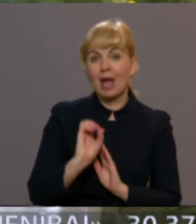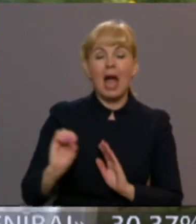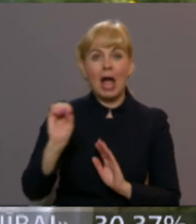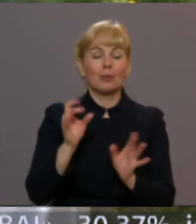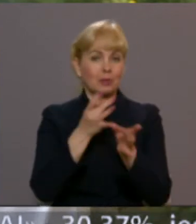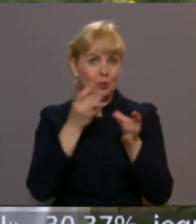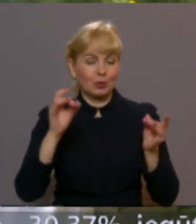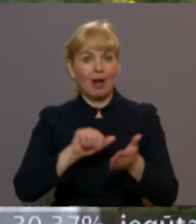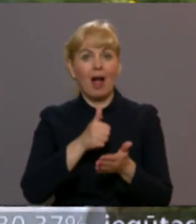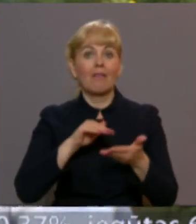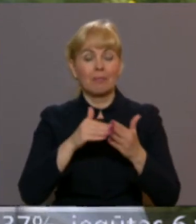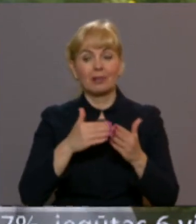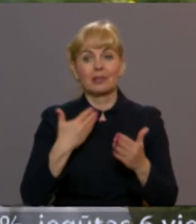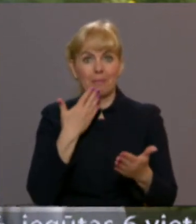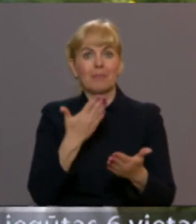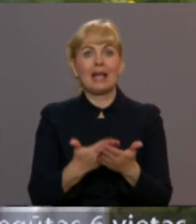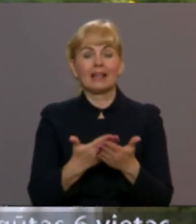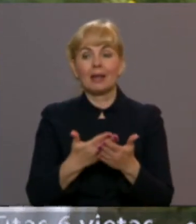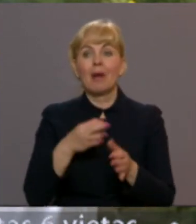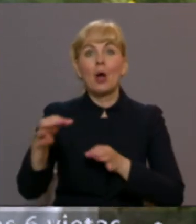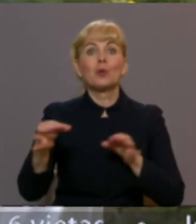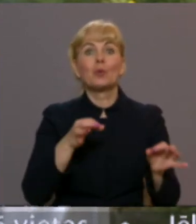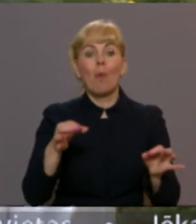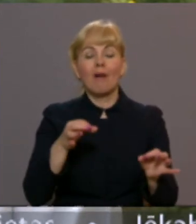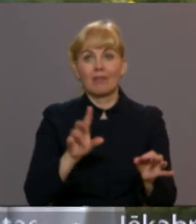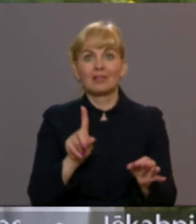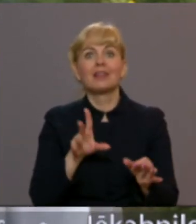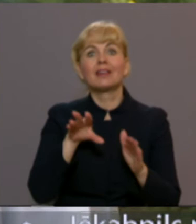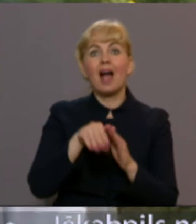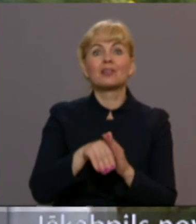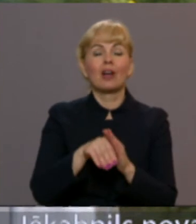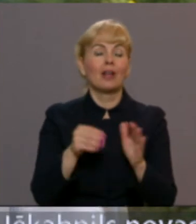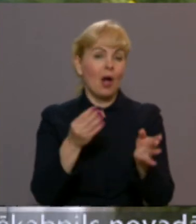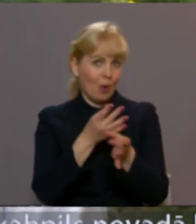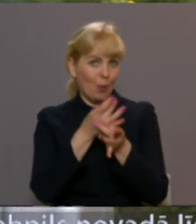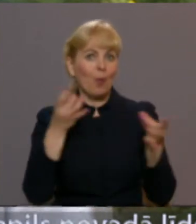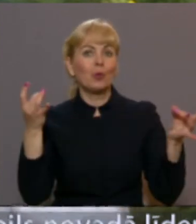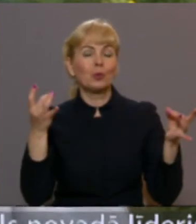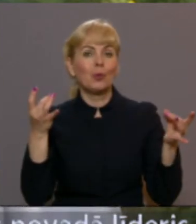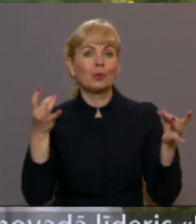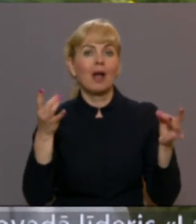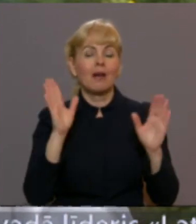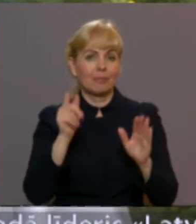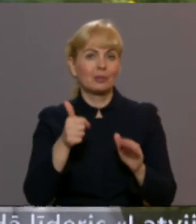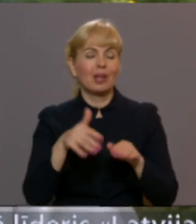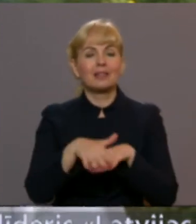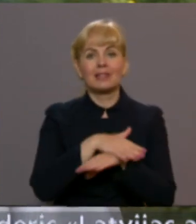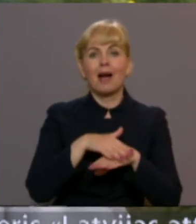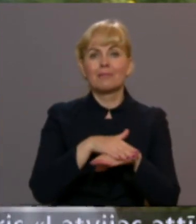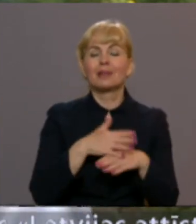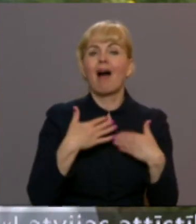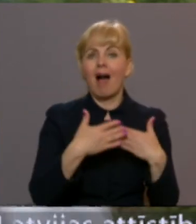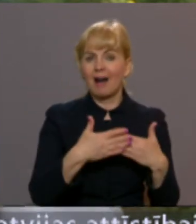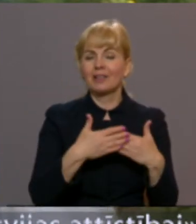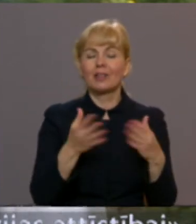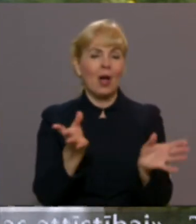kultūras galvaspilsētas pieteikumu, kur visi novadi ir iesaistīti un kultūra varētu būt viens no tādiem sabiedriskā aktivitāti,